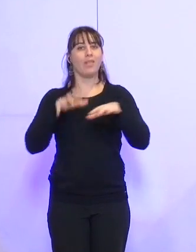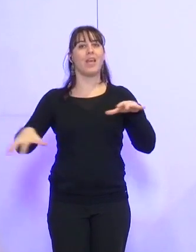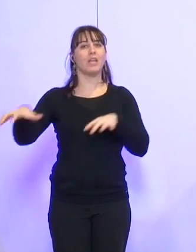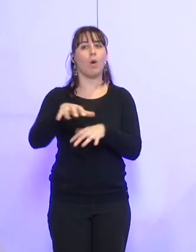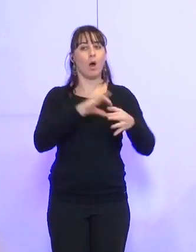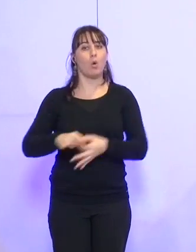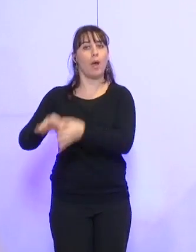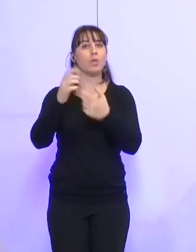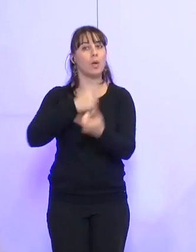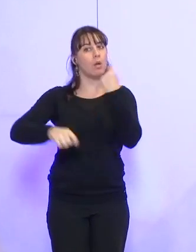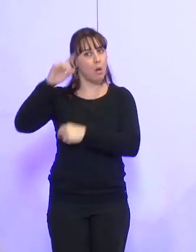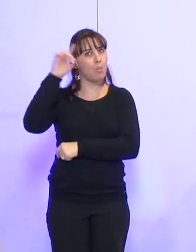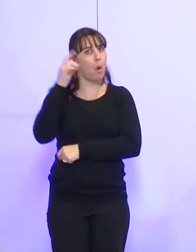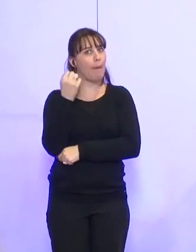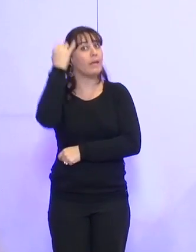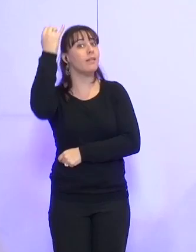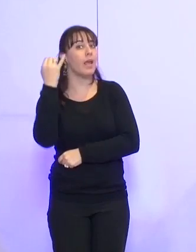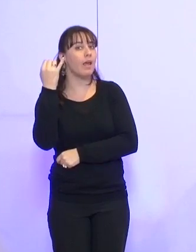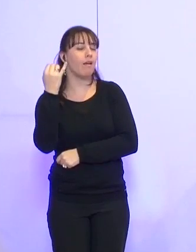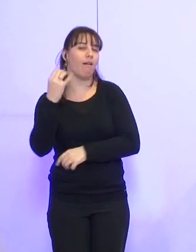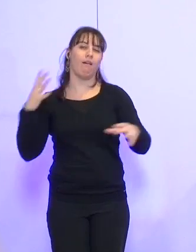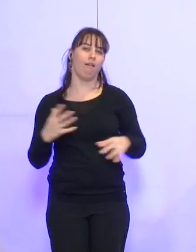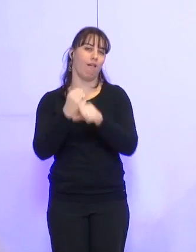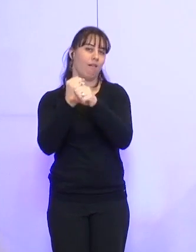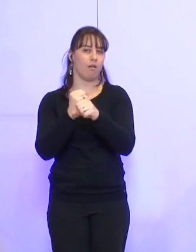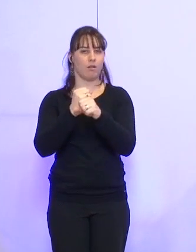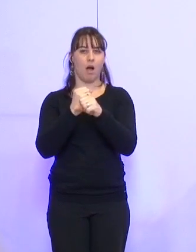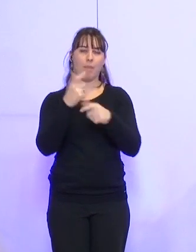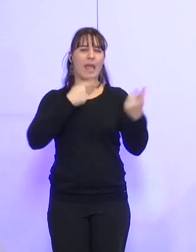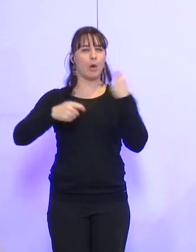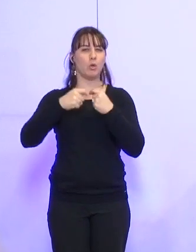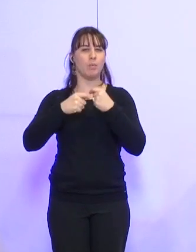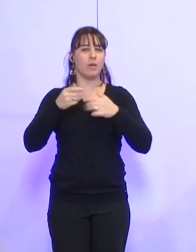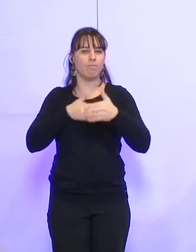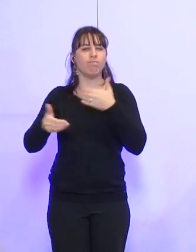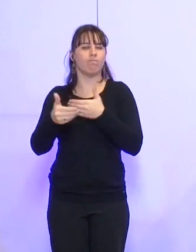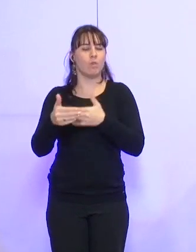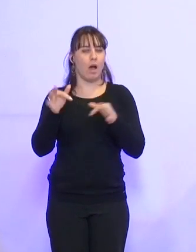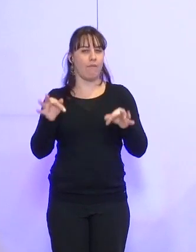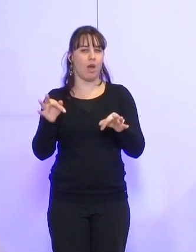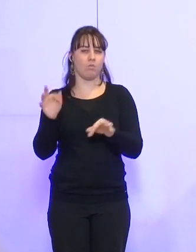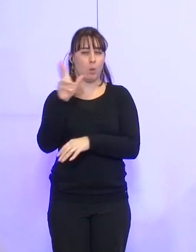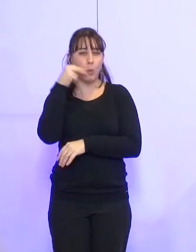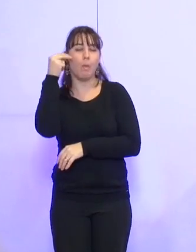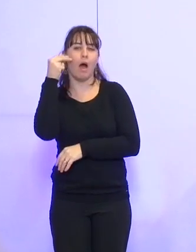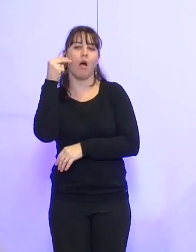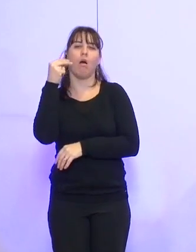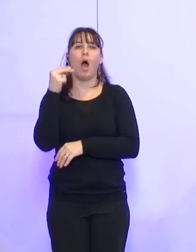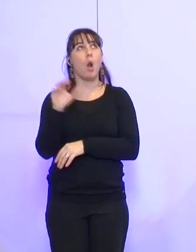coopération économique. Bref, une économie à visage humain qui prend naturellement une place, certes pas toute la place,